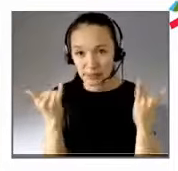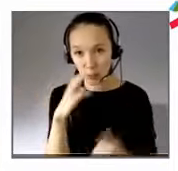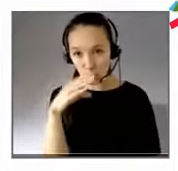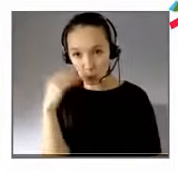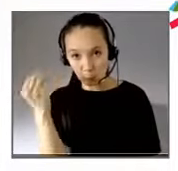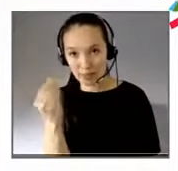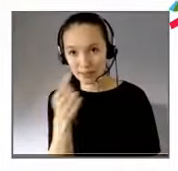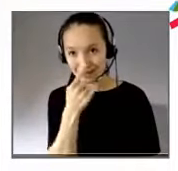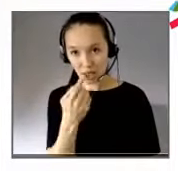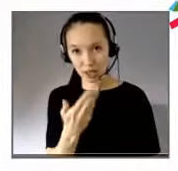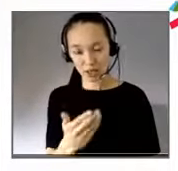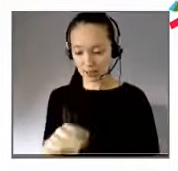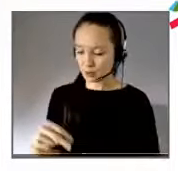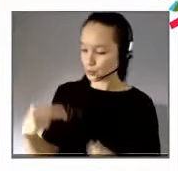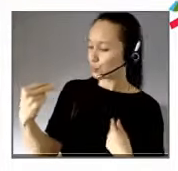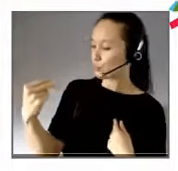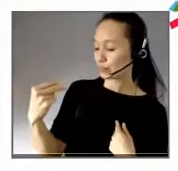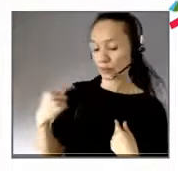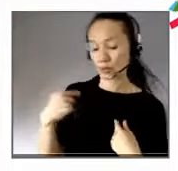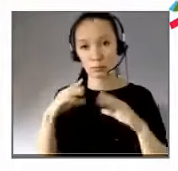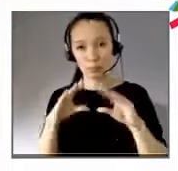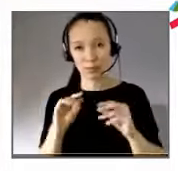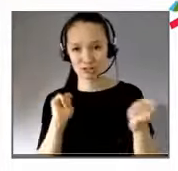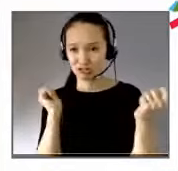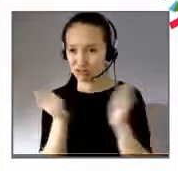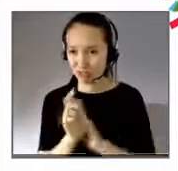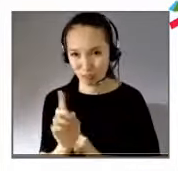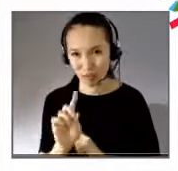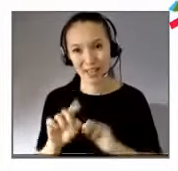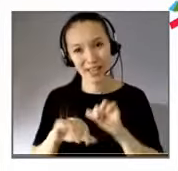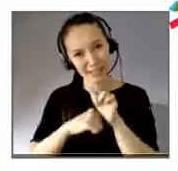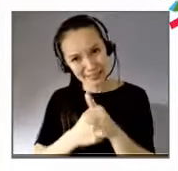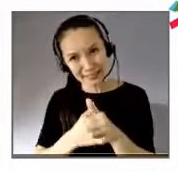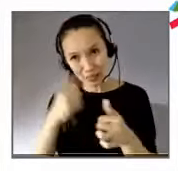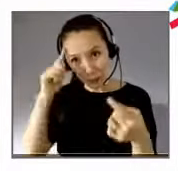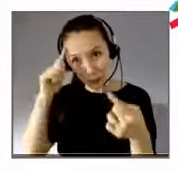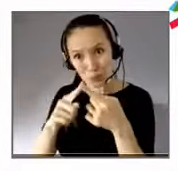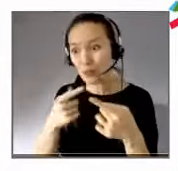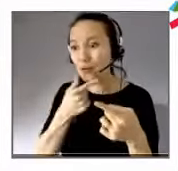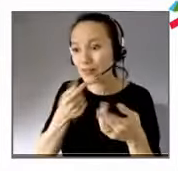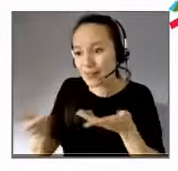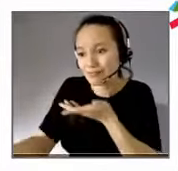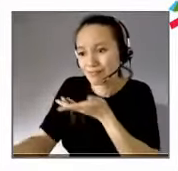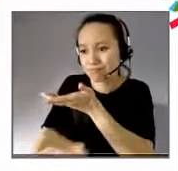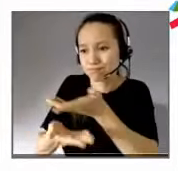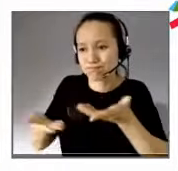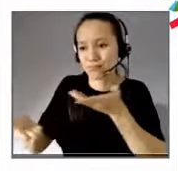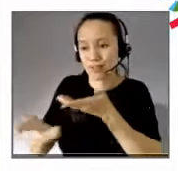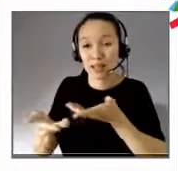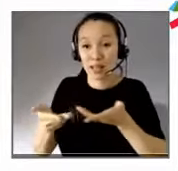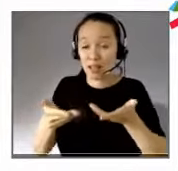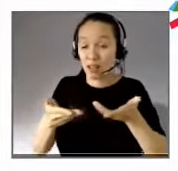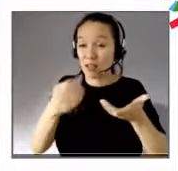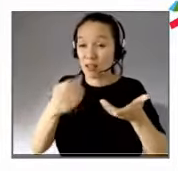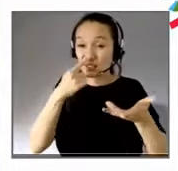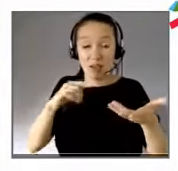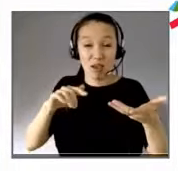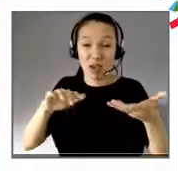de posture vers la convivialité, risque de se détruire et de détruire sa propre planète.